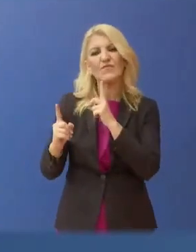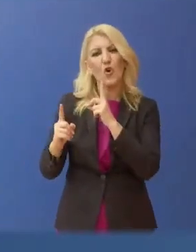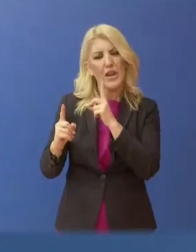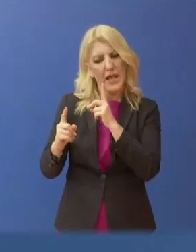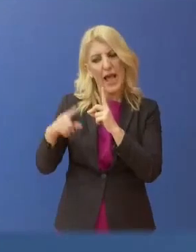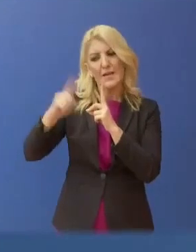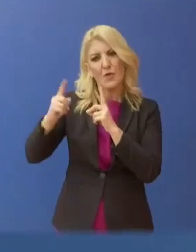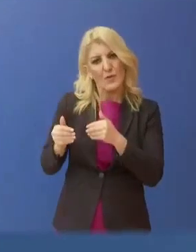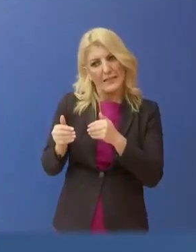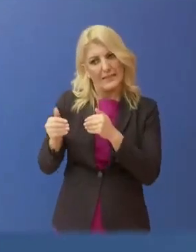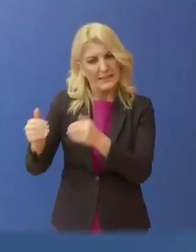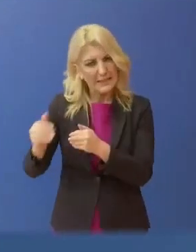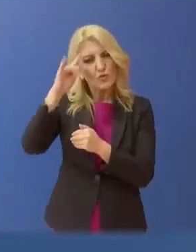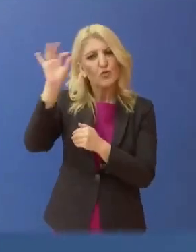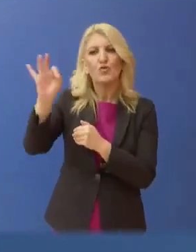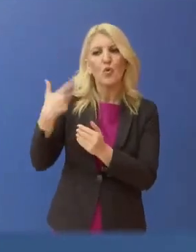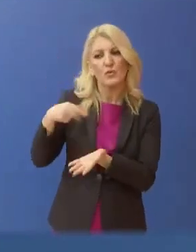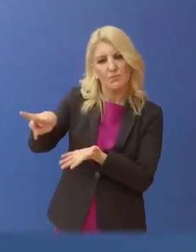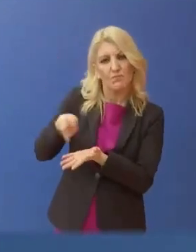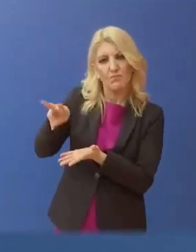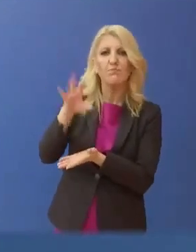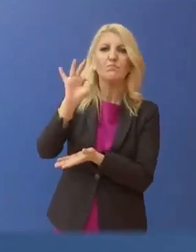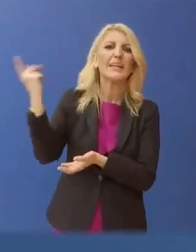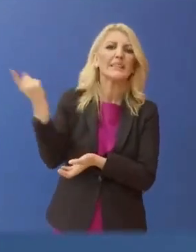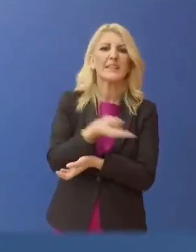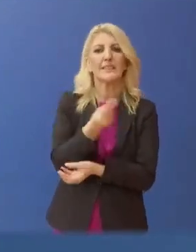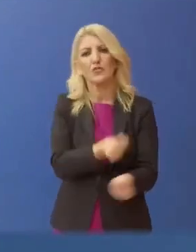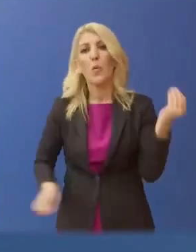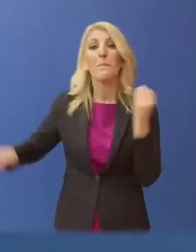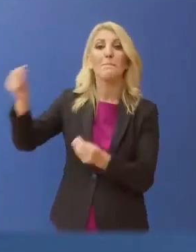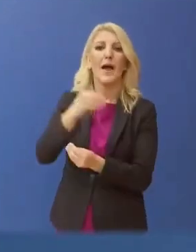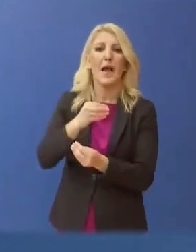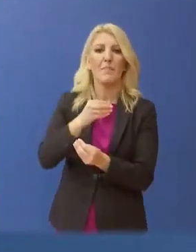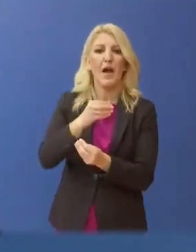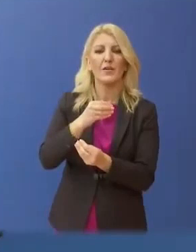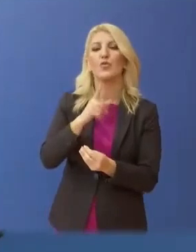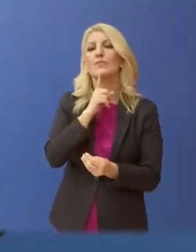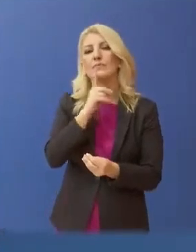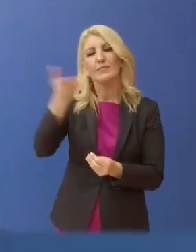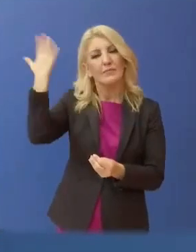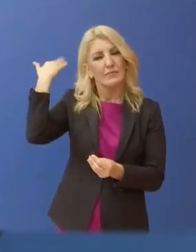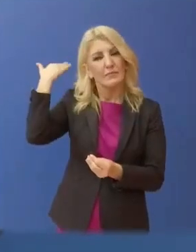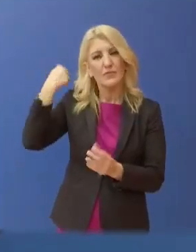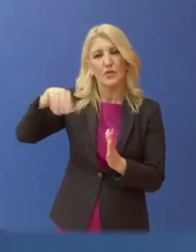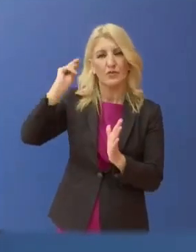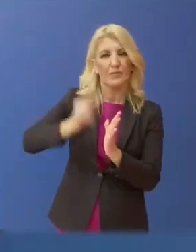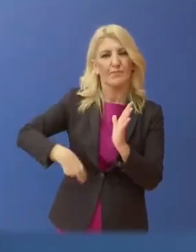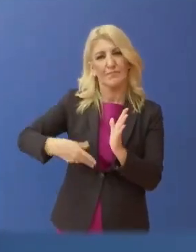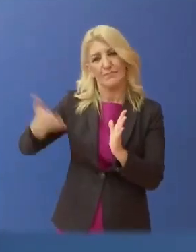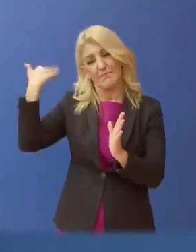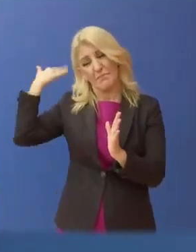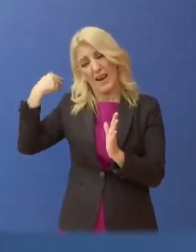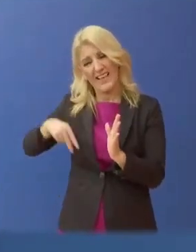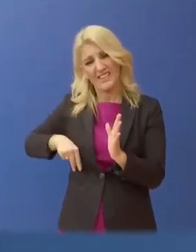που θα έχει στο αποτέλεσμα να εισπράξουμε 50% παραπάνω πόρους από αυτό που προέβλεπε η συμφωνία που είχε υπογραφεί με την προηγούμενη κυβέρνηση.